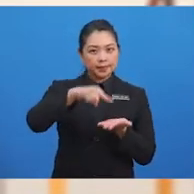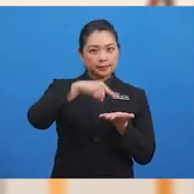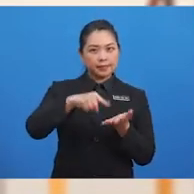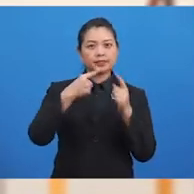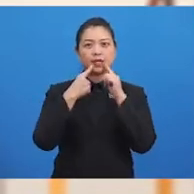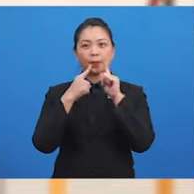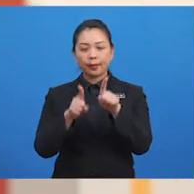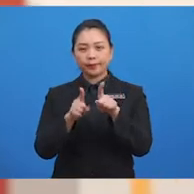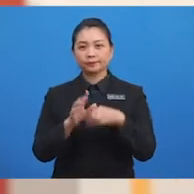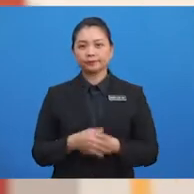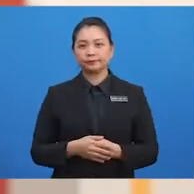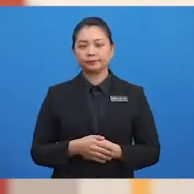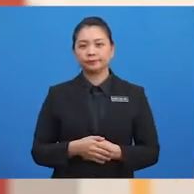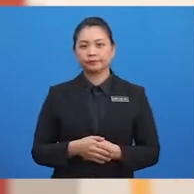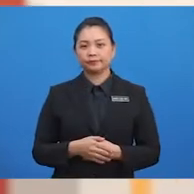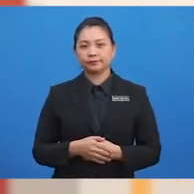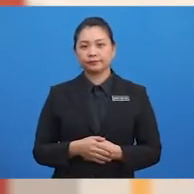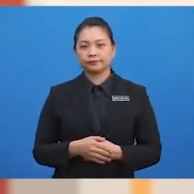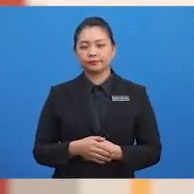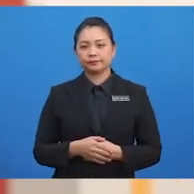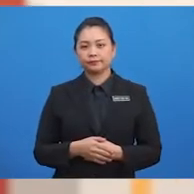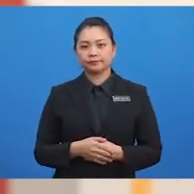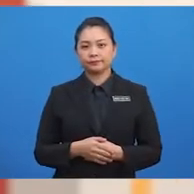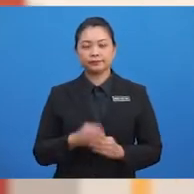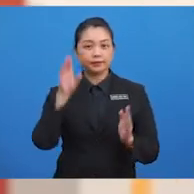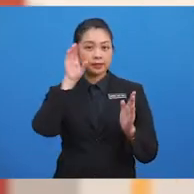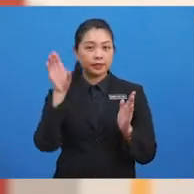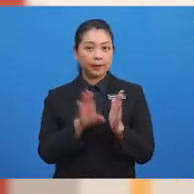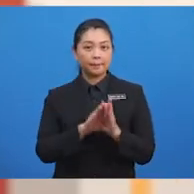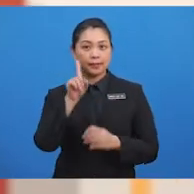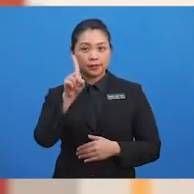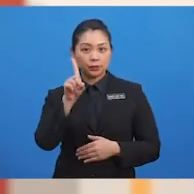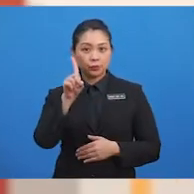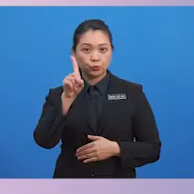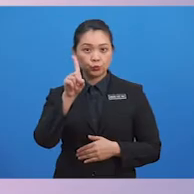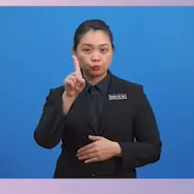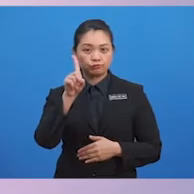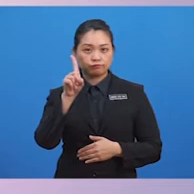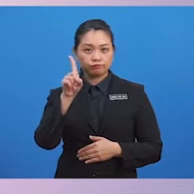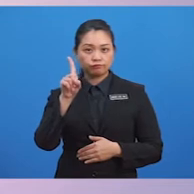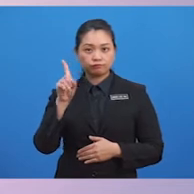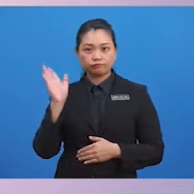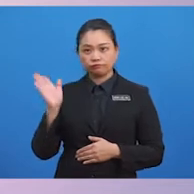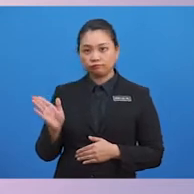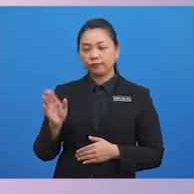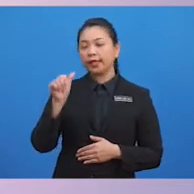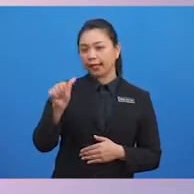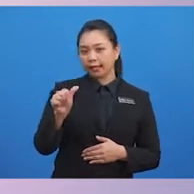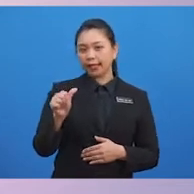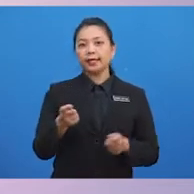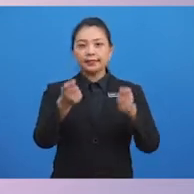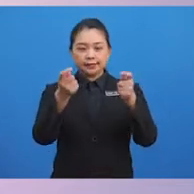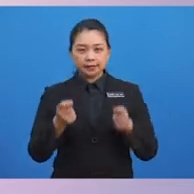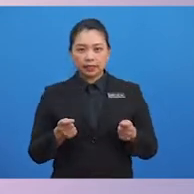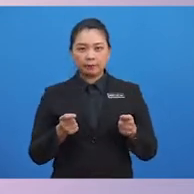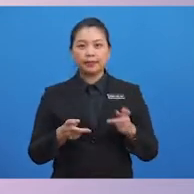jawapan, ya. Jawapan bagi gambar satu adalah... A. Terima